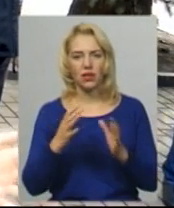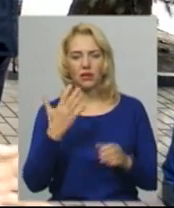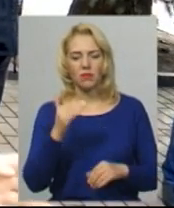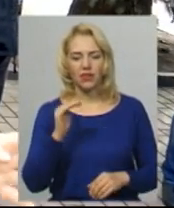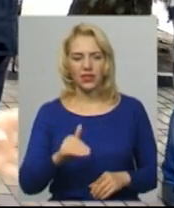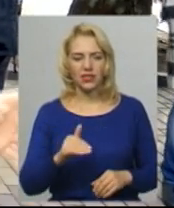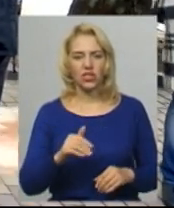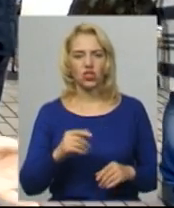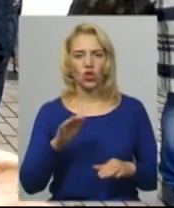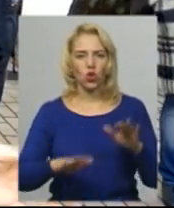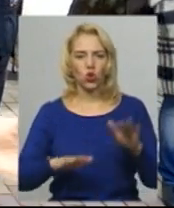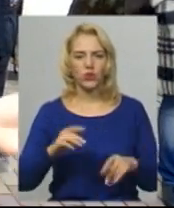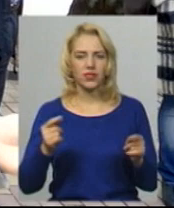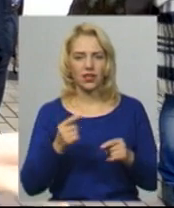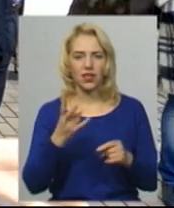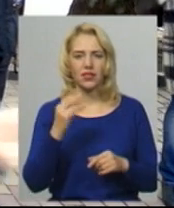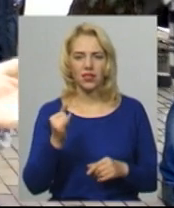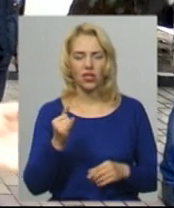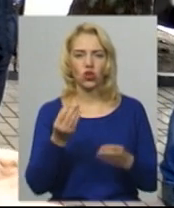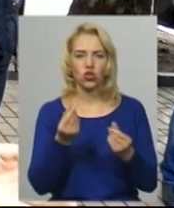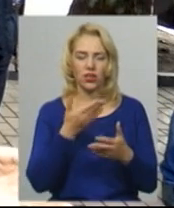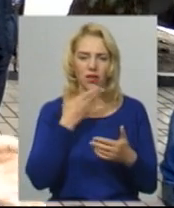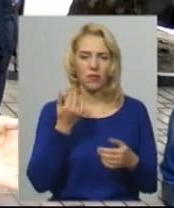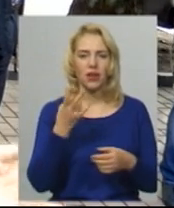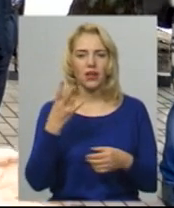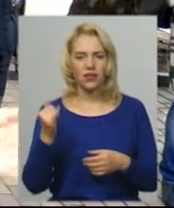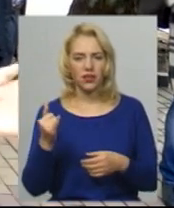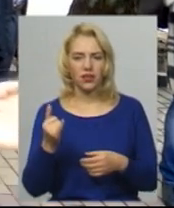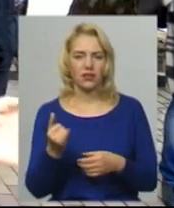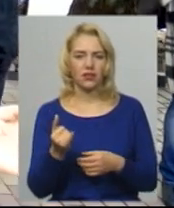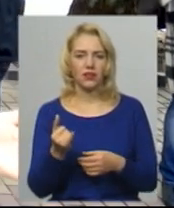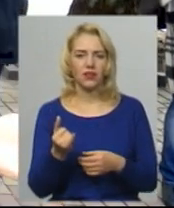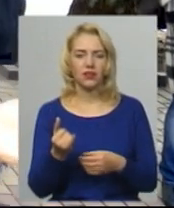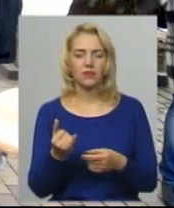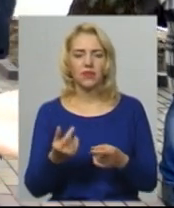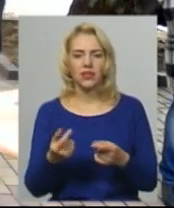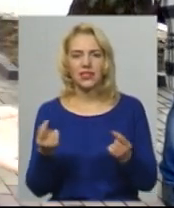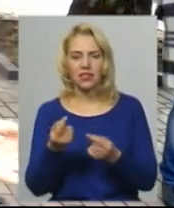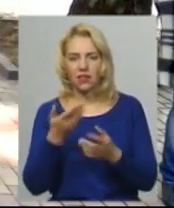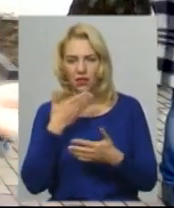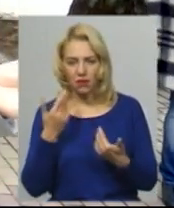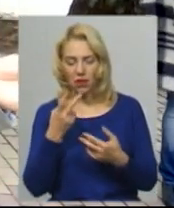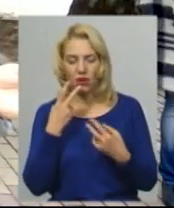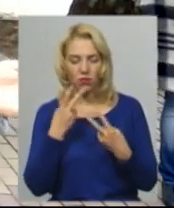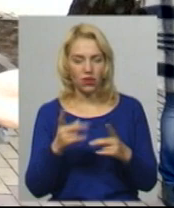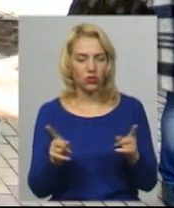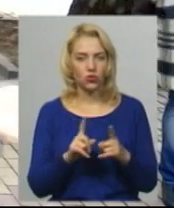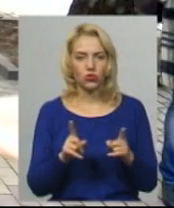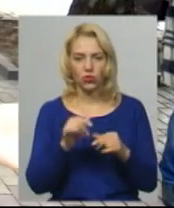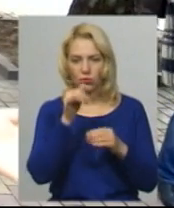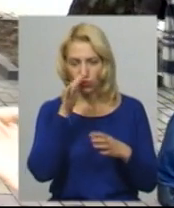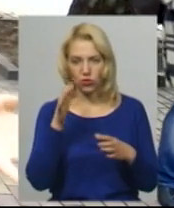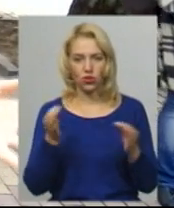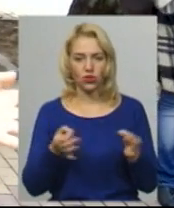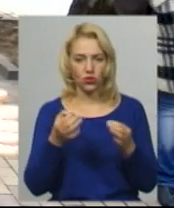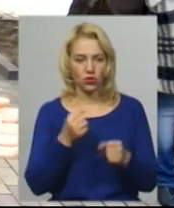ні грошей немає, ні зерна немає, ми ще з'їли. 5 тисяч тонн зерна. Потім бачать, що нічого не можуть всіма підприємствами